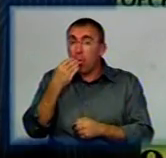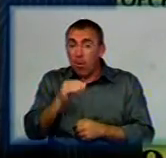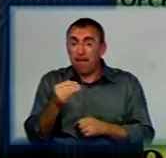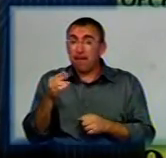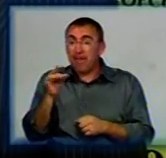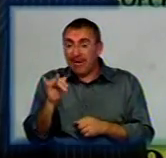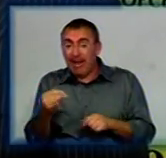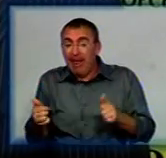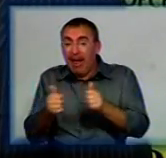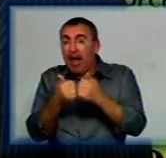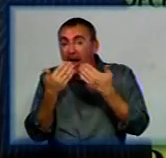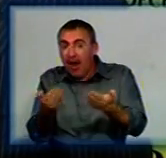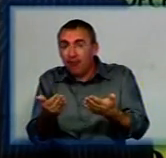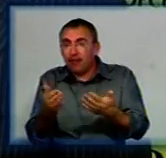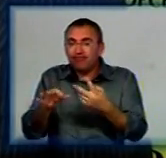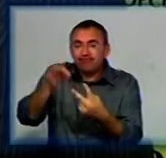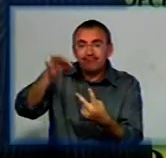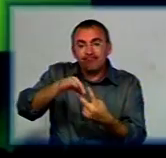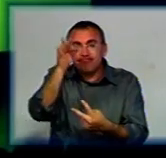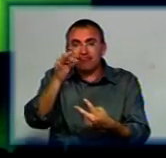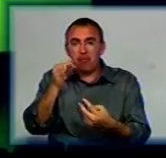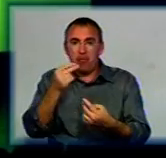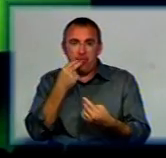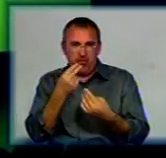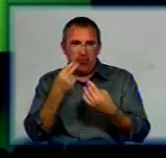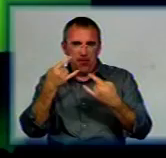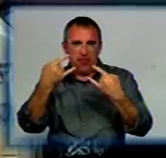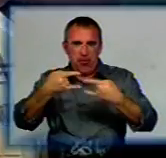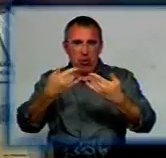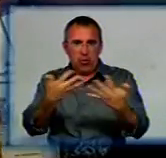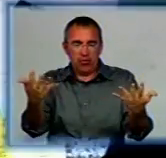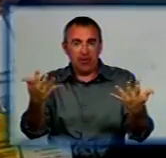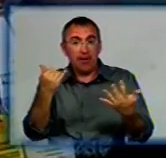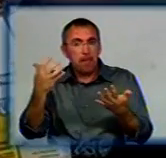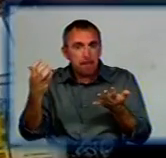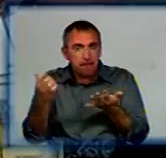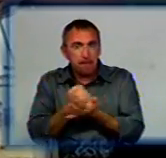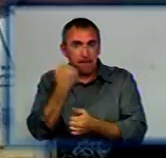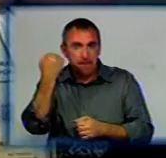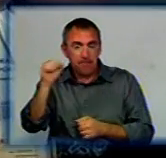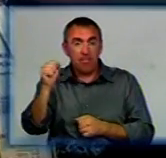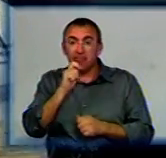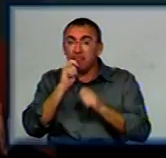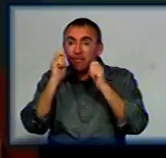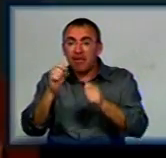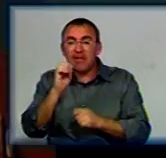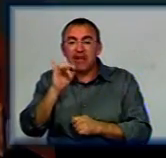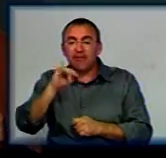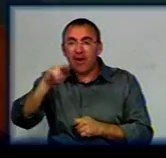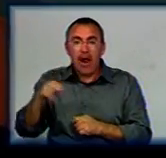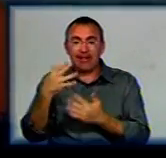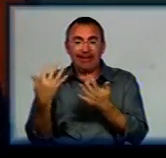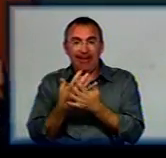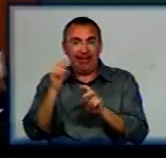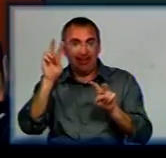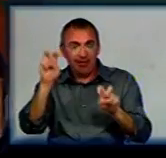створюємо альтернативний продукт. Урочисте відкриття і одразу переможці. Перша нагорода – Єлисаветград кіно. Грант